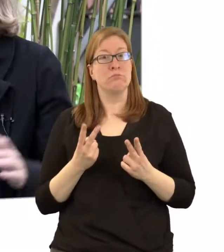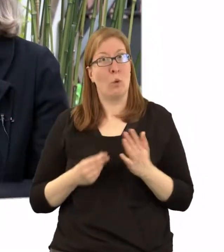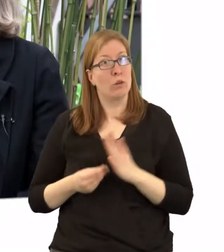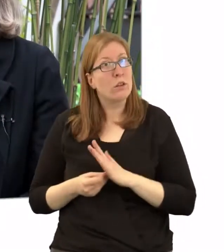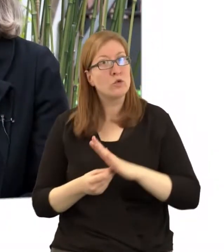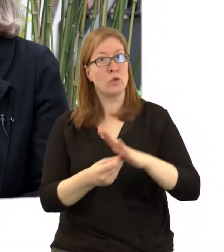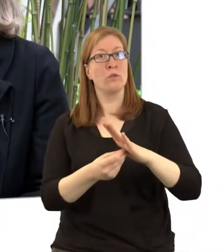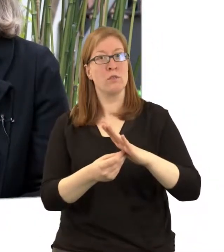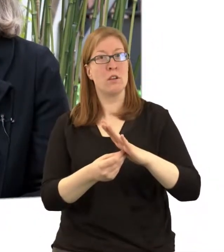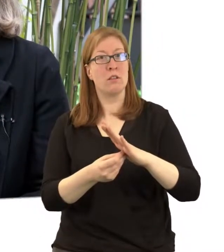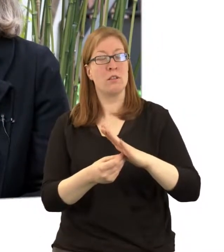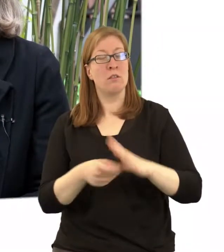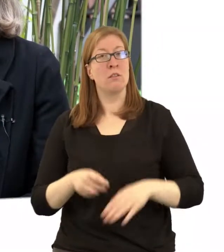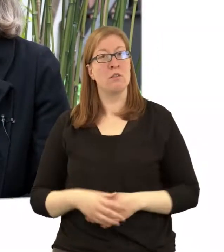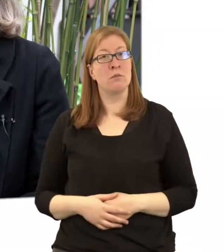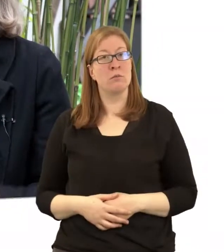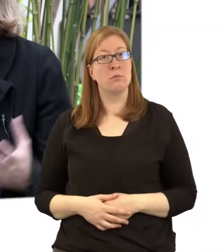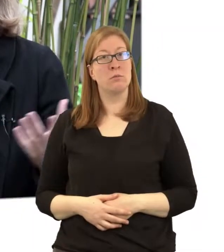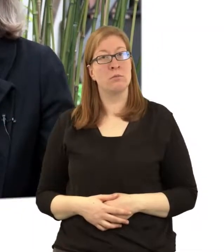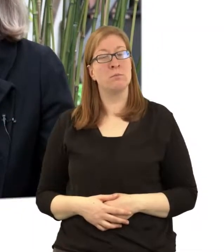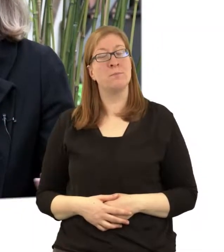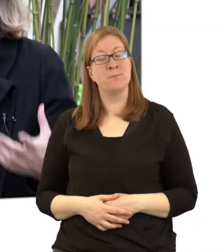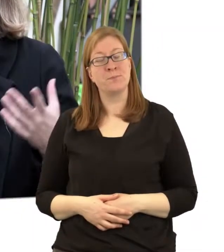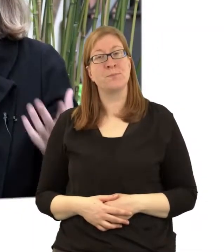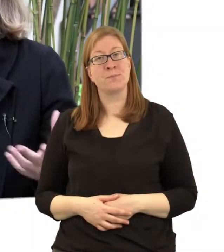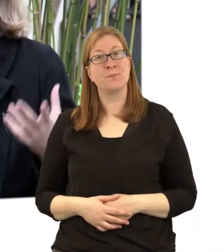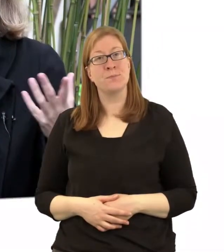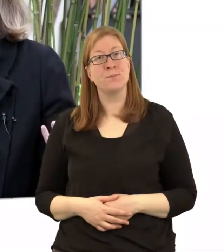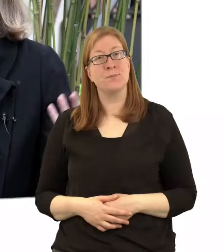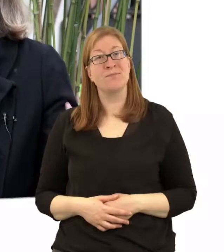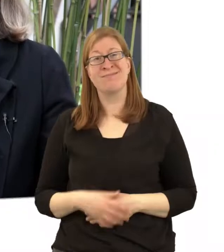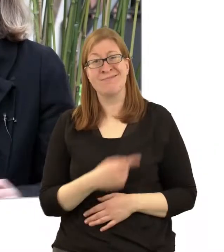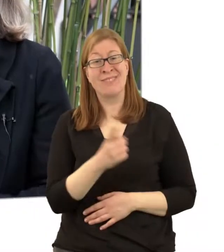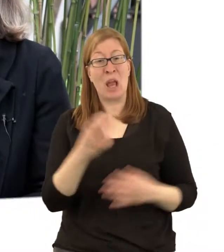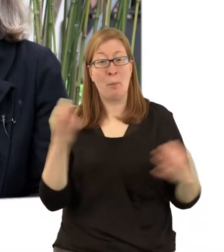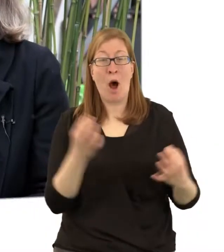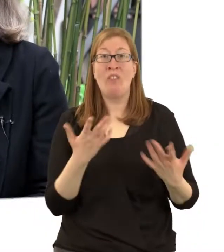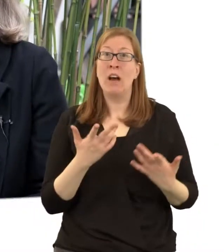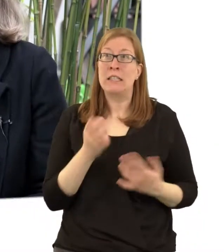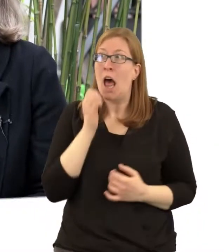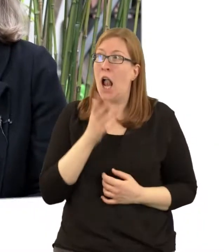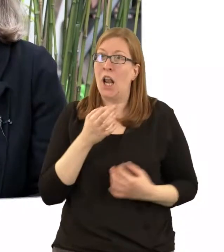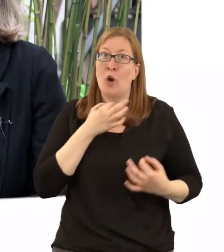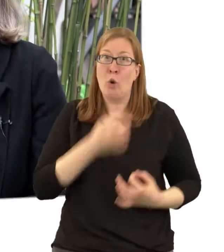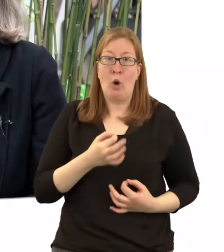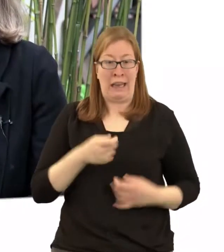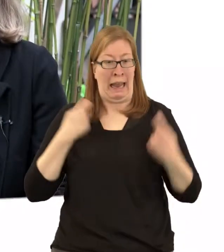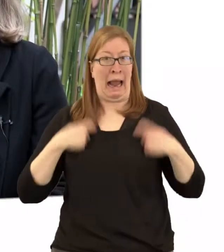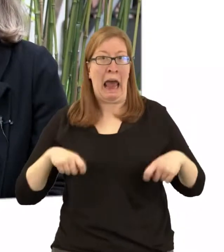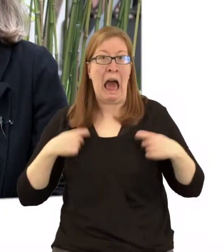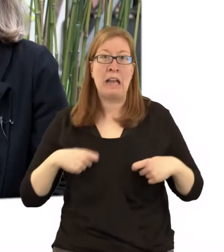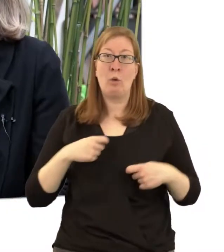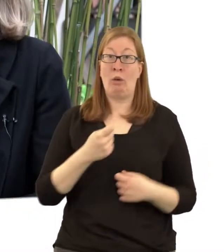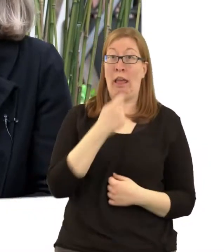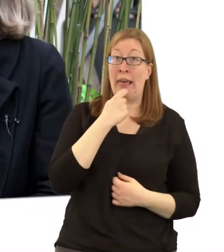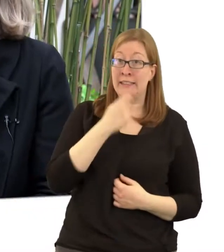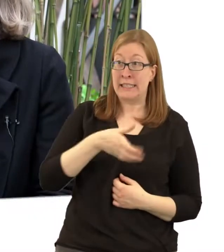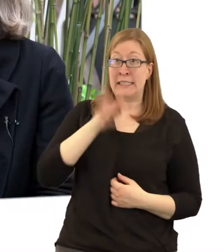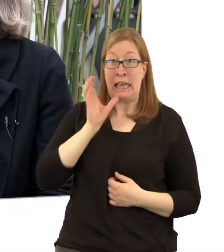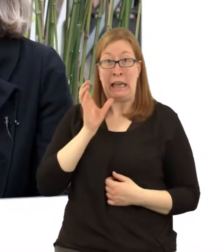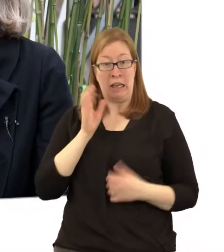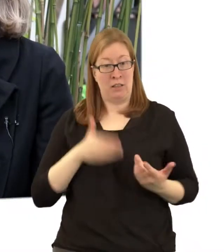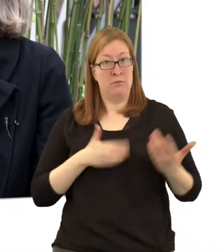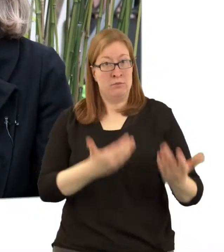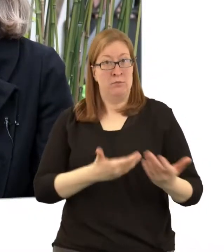das Nötigste haben, Kleidung, Essen, Trinken, aber auch im Hinblick auf die